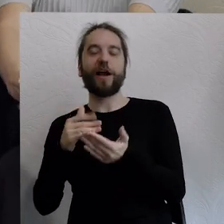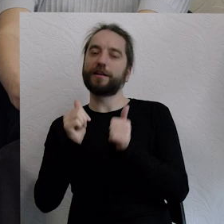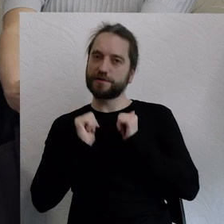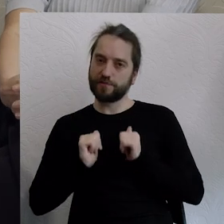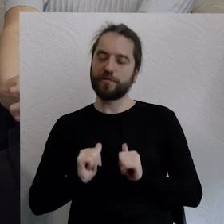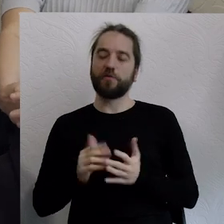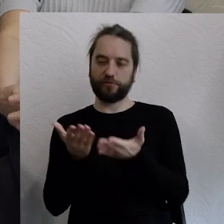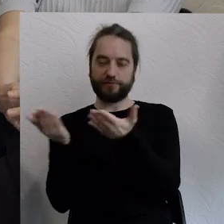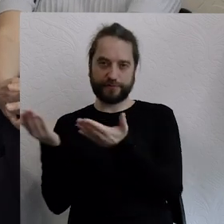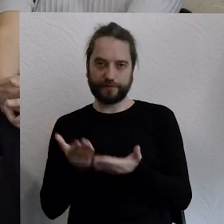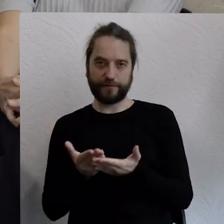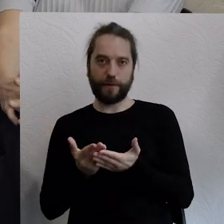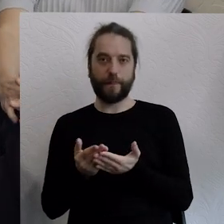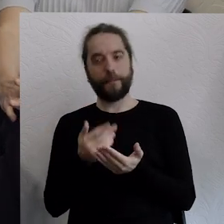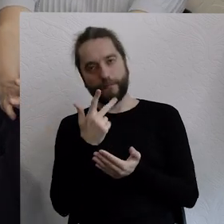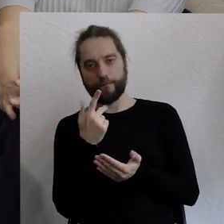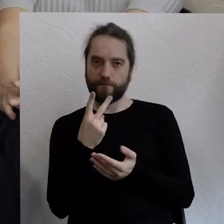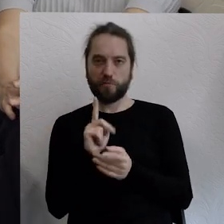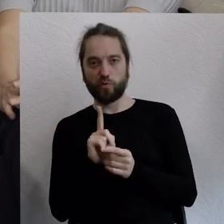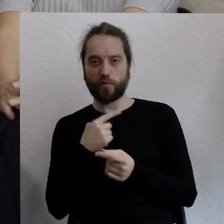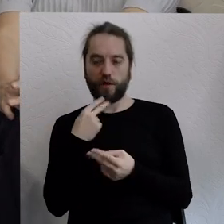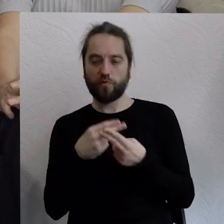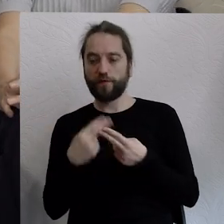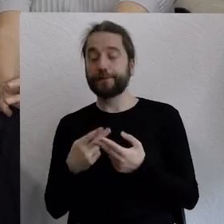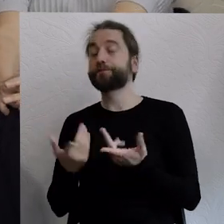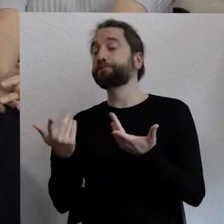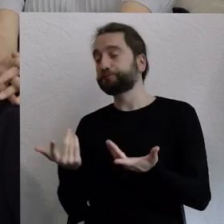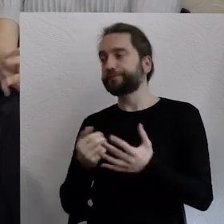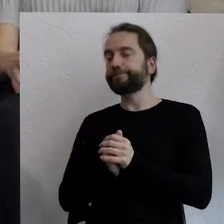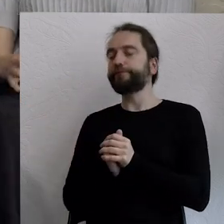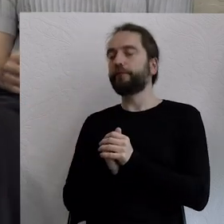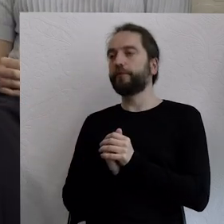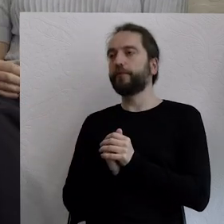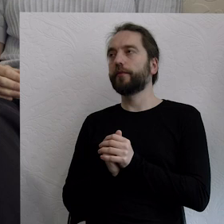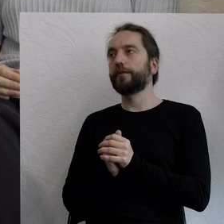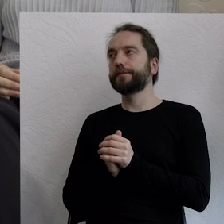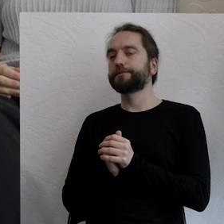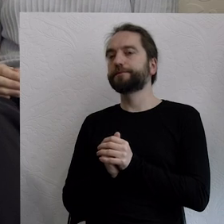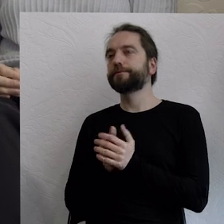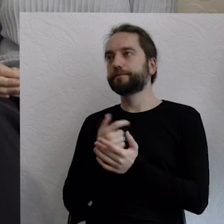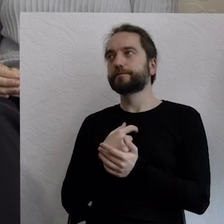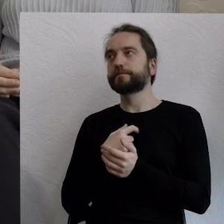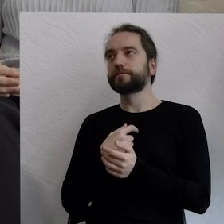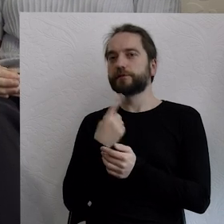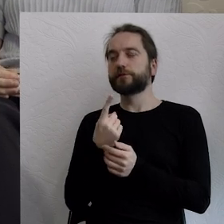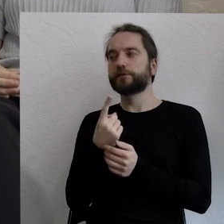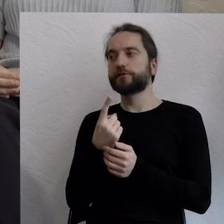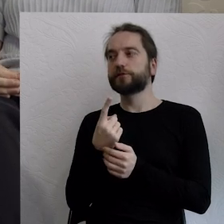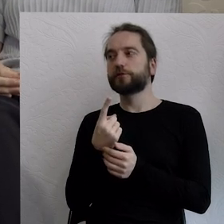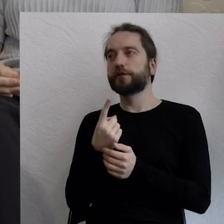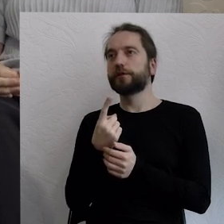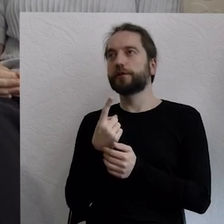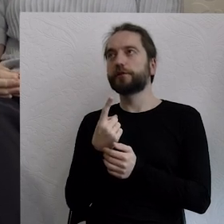dłuższe wypowiedzi, które uwzględniają odpowiedzi i wasze refleksje. Tak, chodzi o tę wiedzę, znaczy no, jedną z szybciej rozwijających się właśnie też